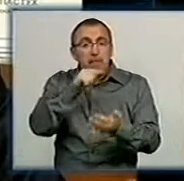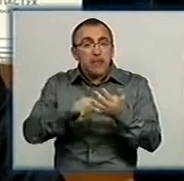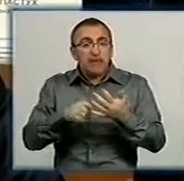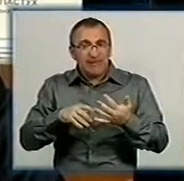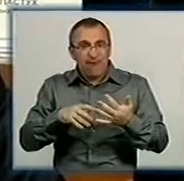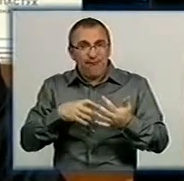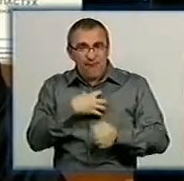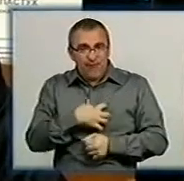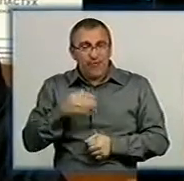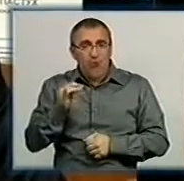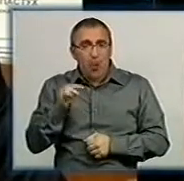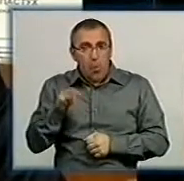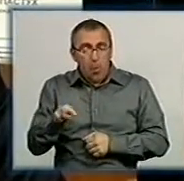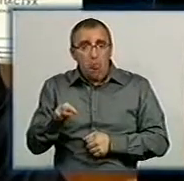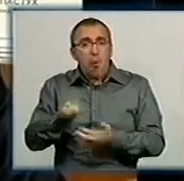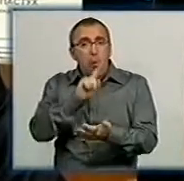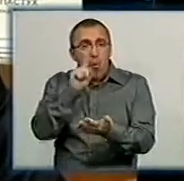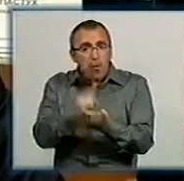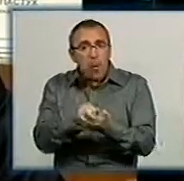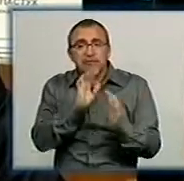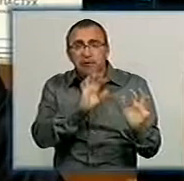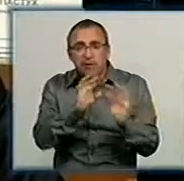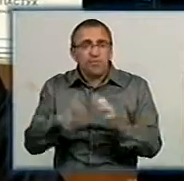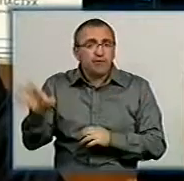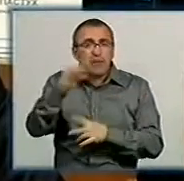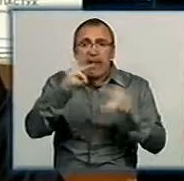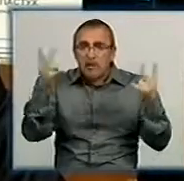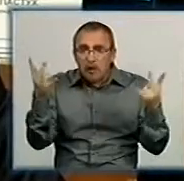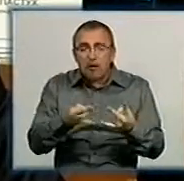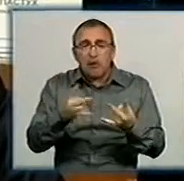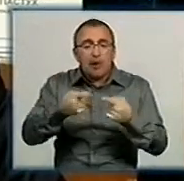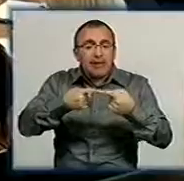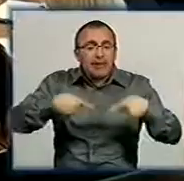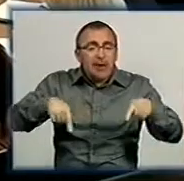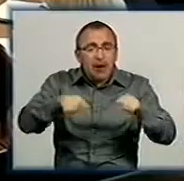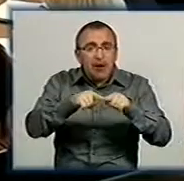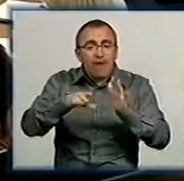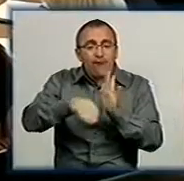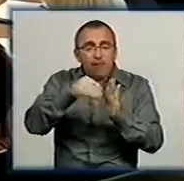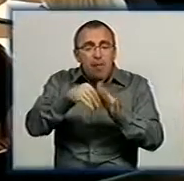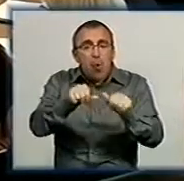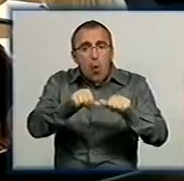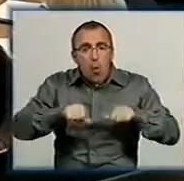покладено обов'язок забезпечення всім необхідним дільничних виборчих комісій.